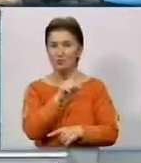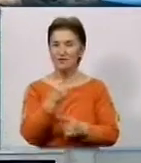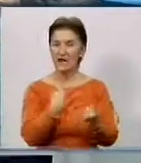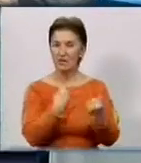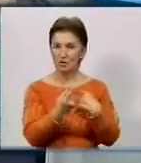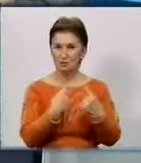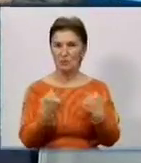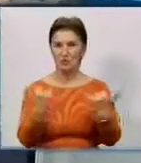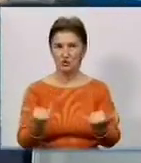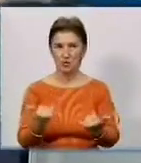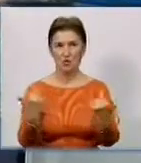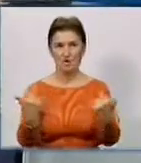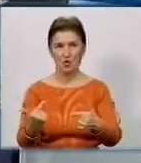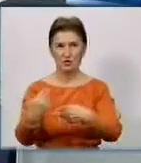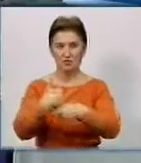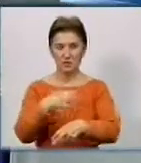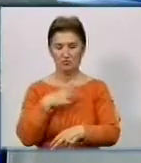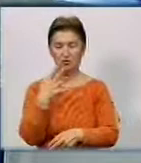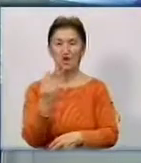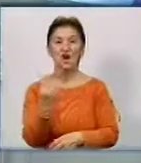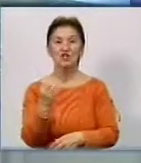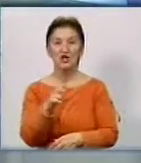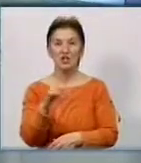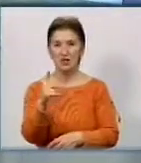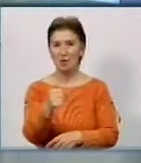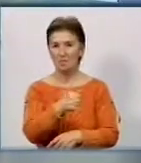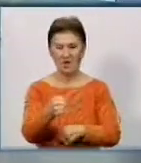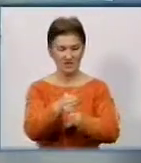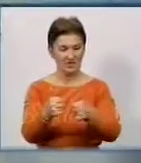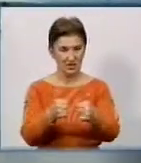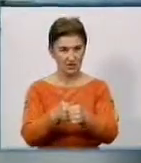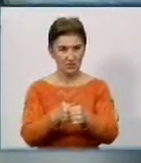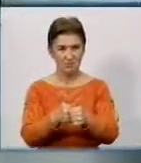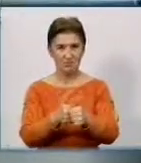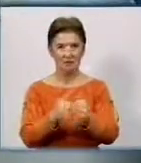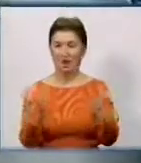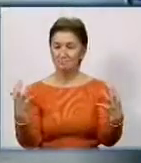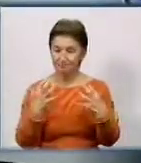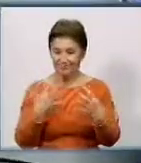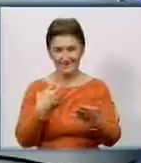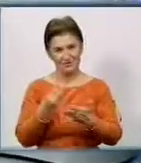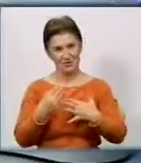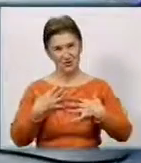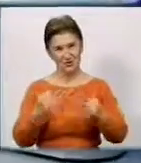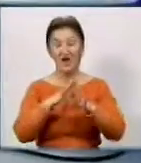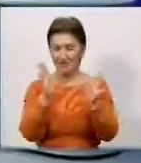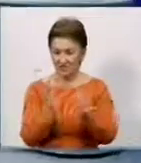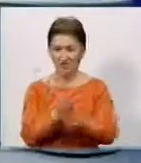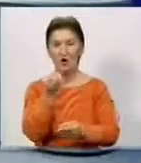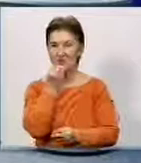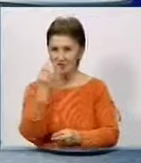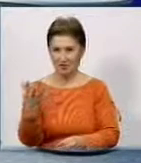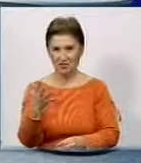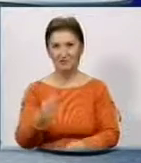нагадаю, что сегодня у нас в гостях был Олександр Шаталов, первый заступник головы областной рады. Дбайте про свое здоровье и всего наикращого вам. Гарного